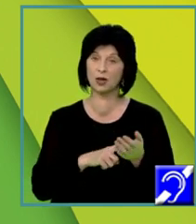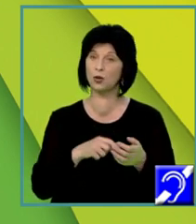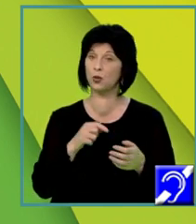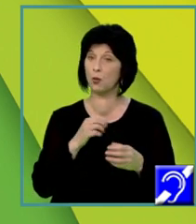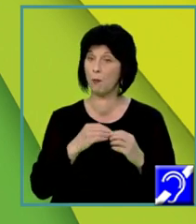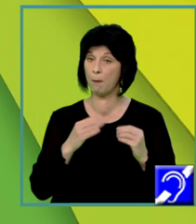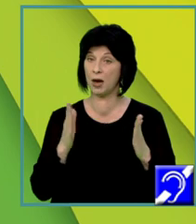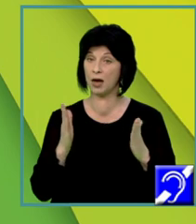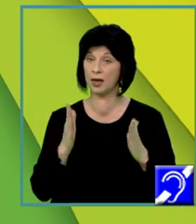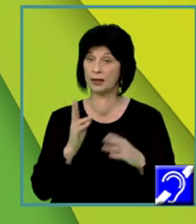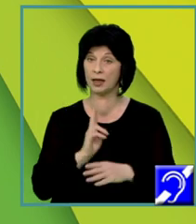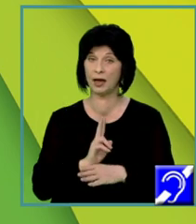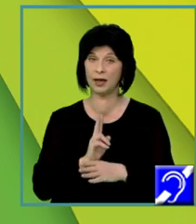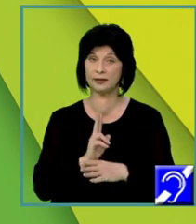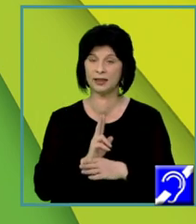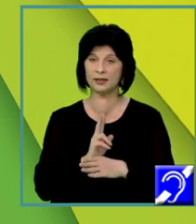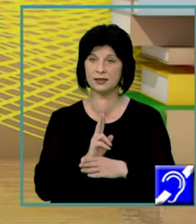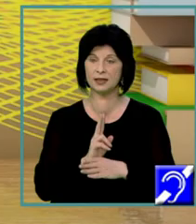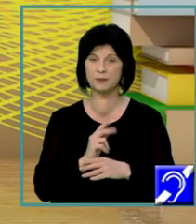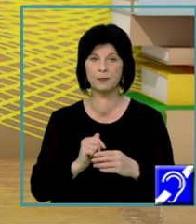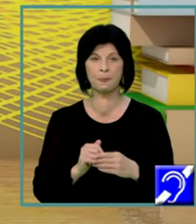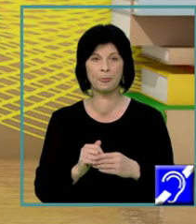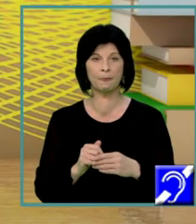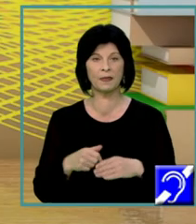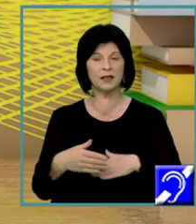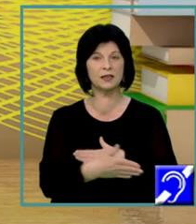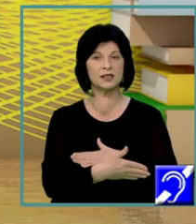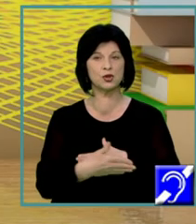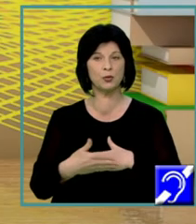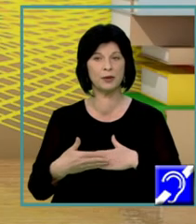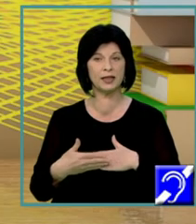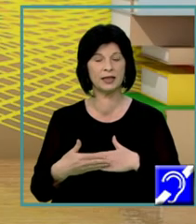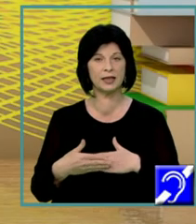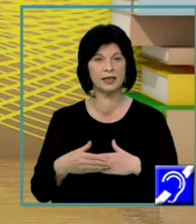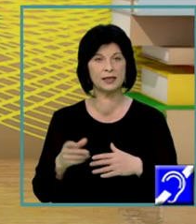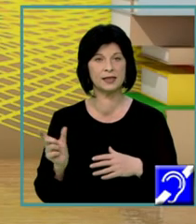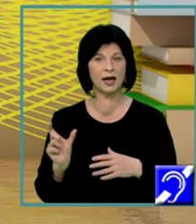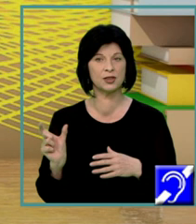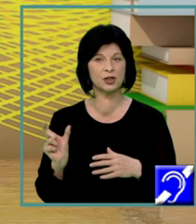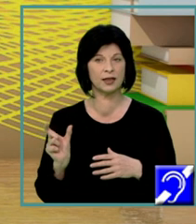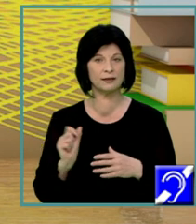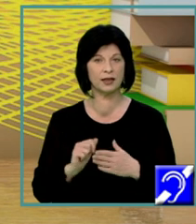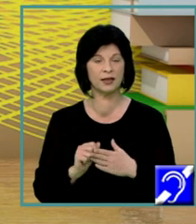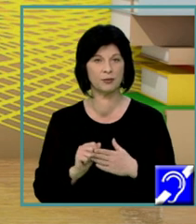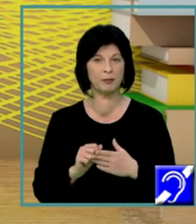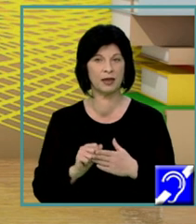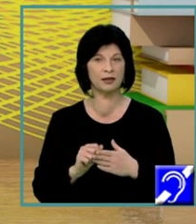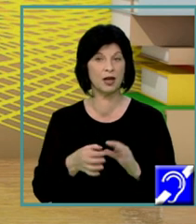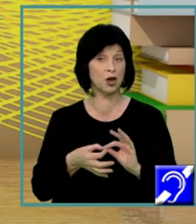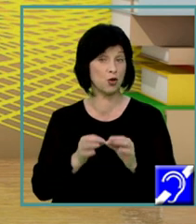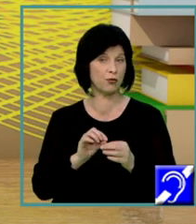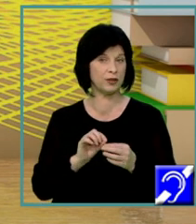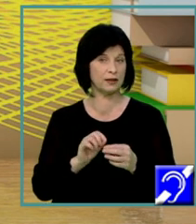înseamnă să îți subliniezi practic acei termeni pe care tu îi consideri a fi cuvinte cheie în